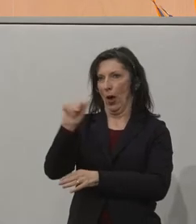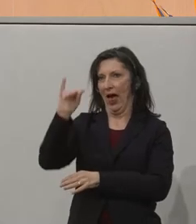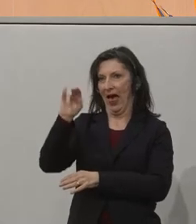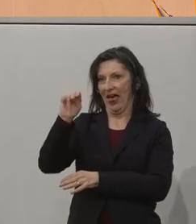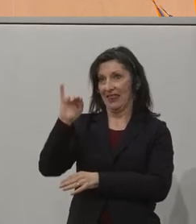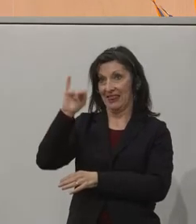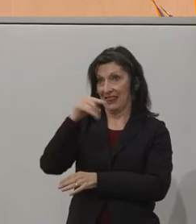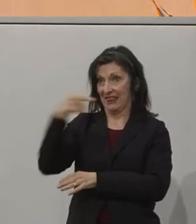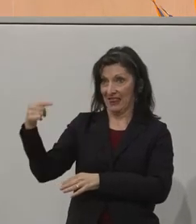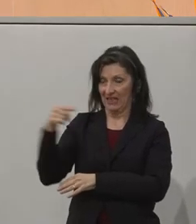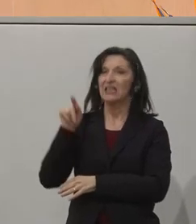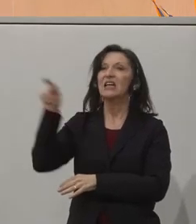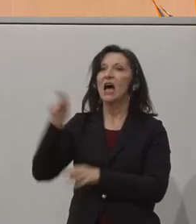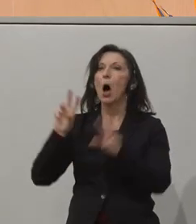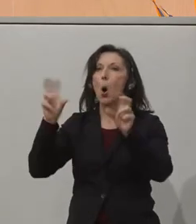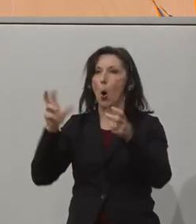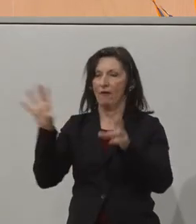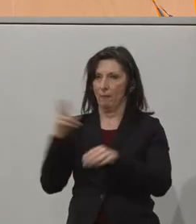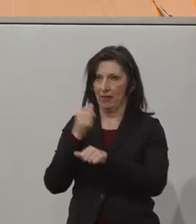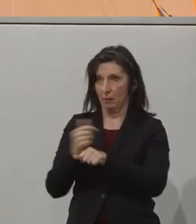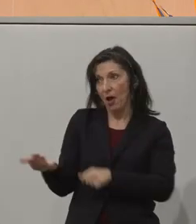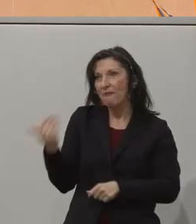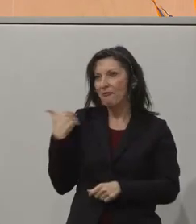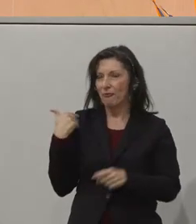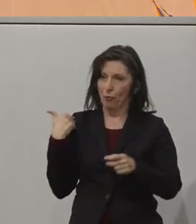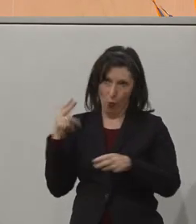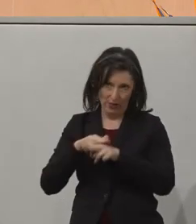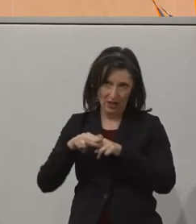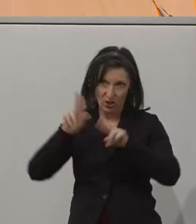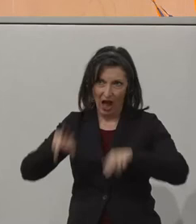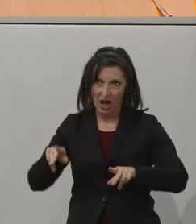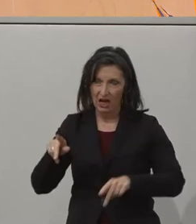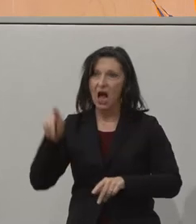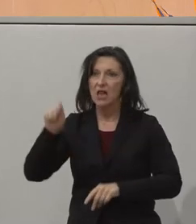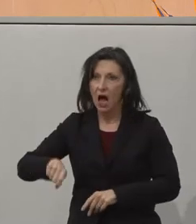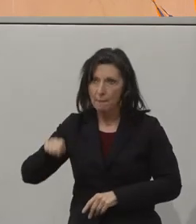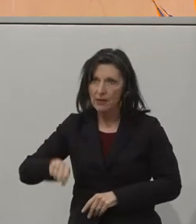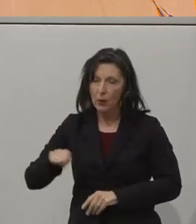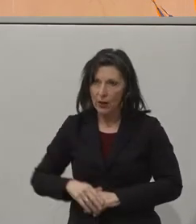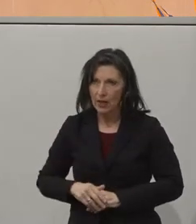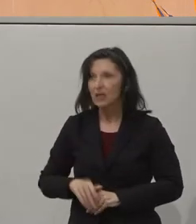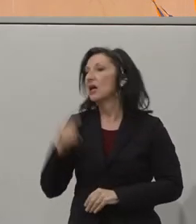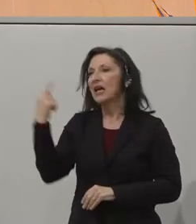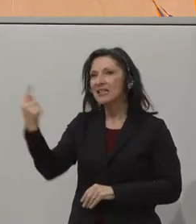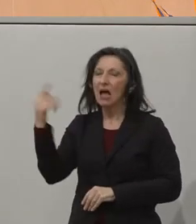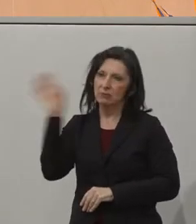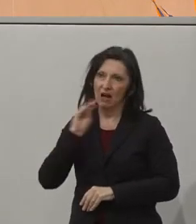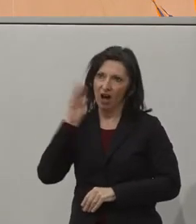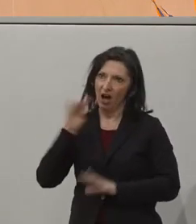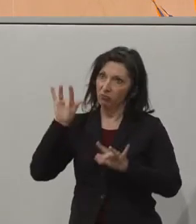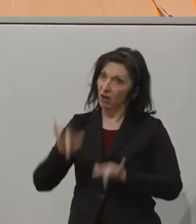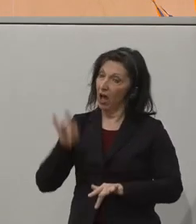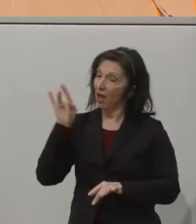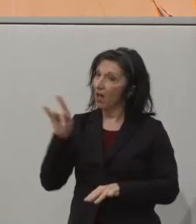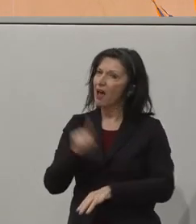im UF und ehemaliger Abgeordneter zum Nationalrat und hat sich auch aus eigener Erfahrung lange und